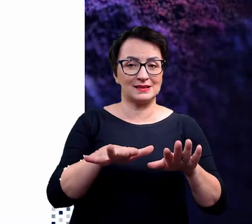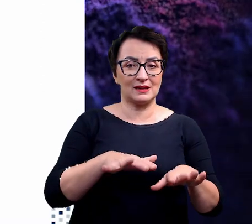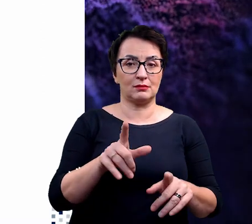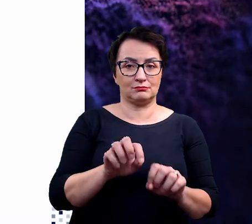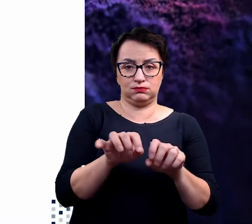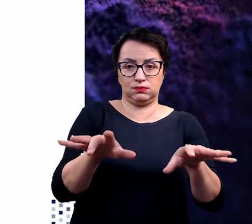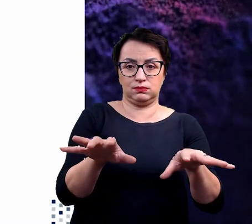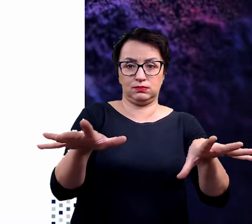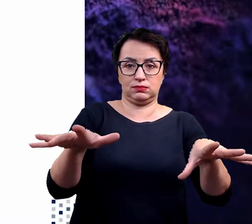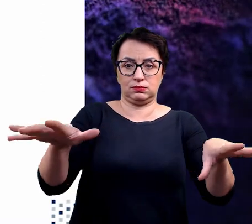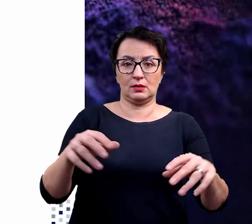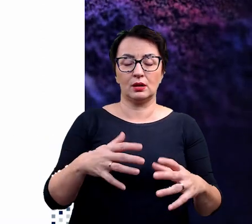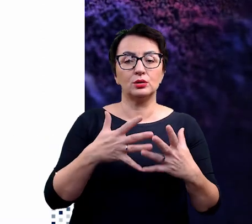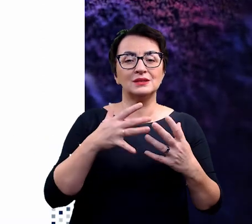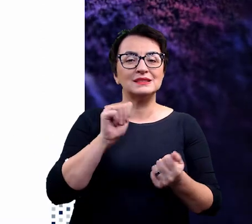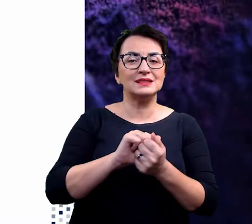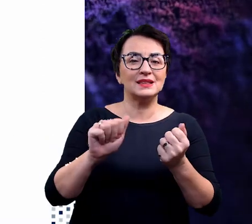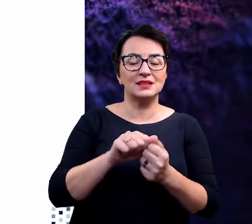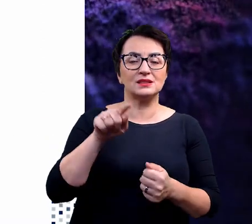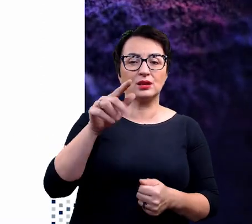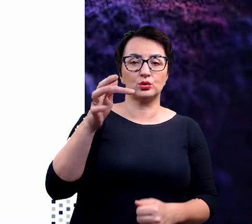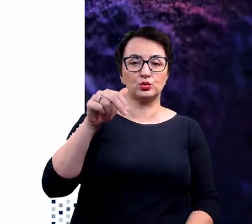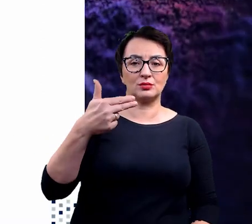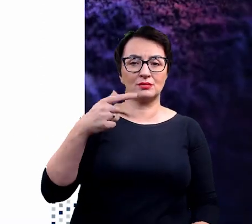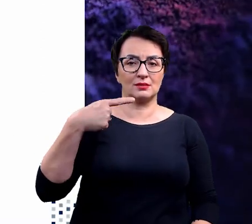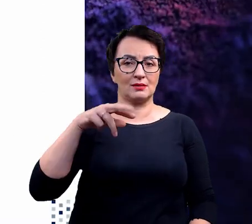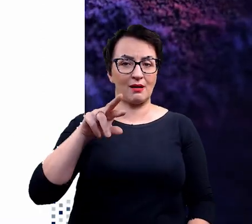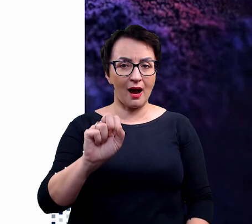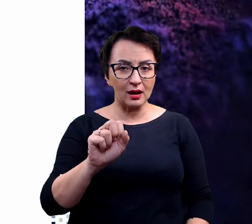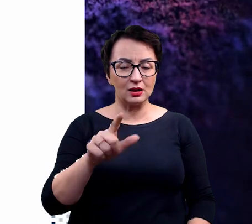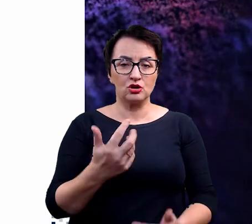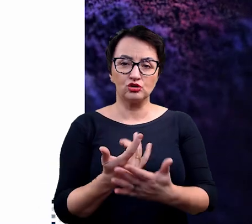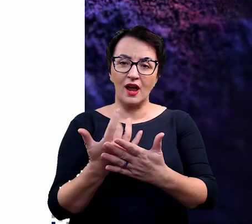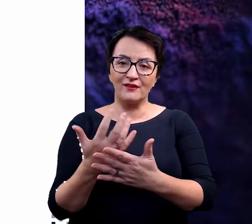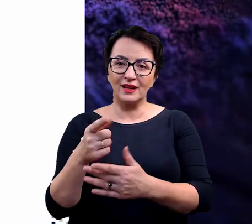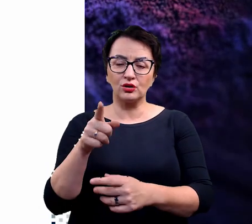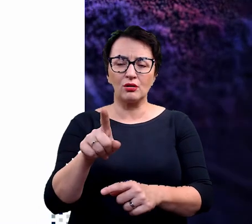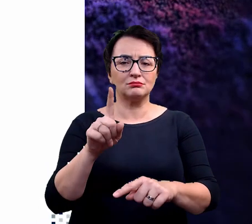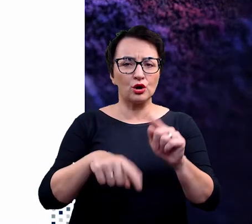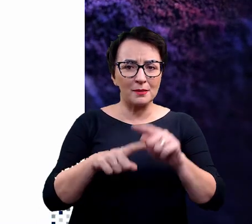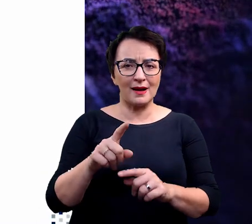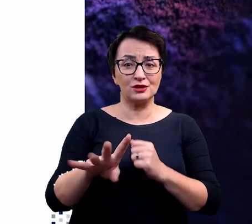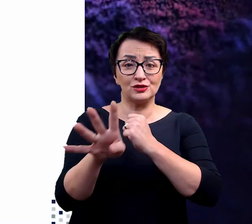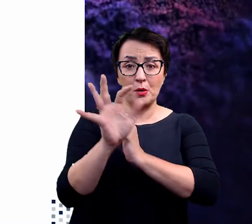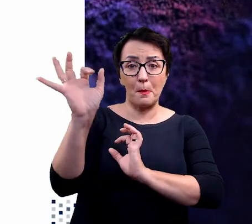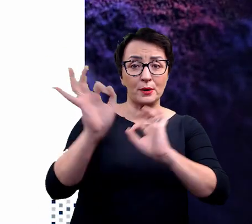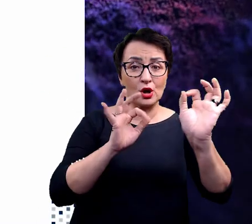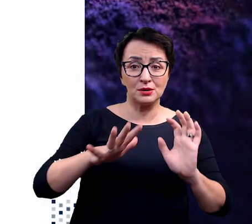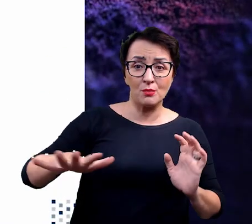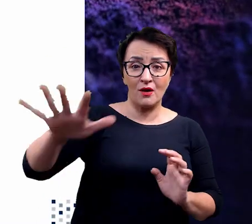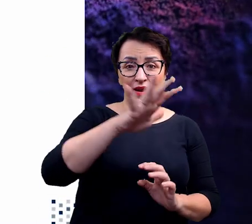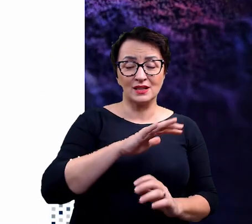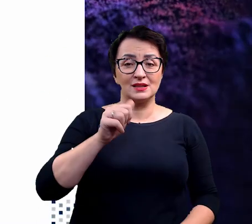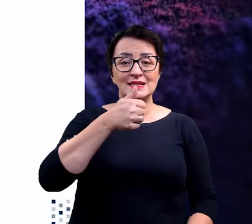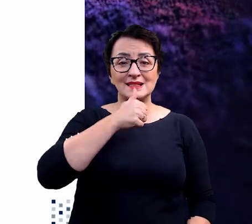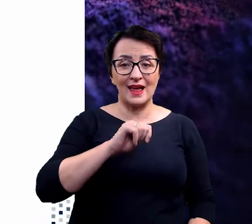kolonizację na wielką skalę, niszcząc naturalną tundrę krzewinkową, która w innym przypadku porostałaby właściwie 90% powierzchni kraju.